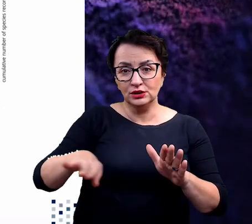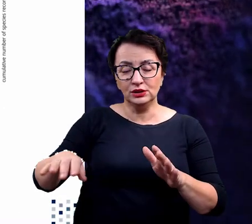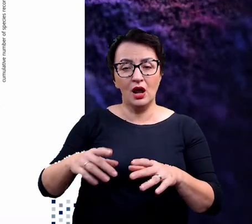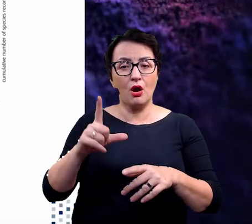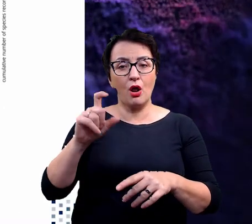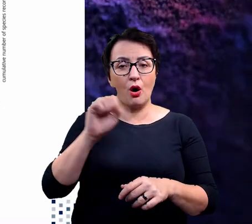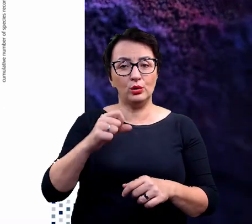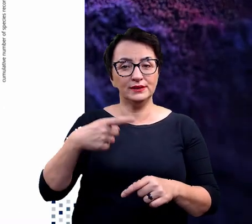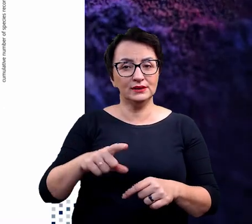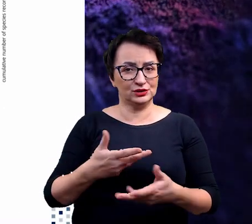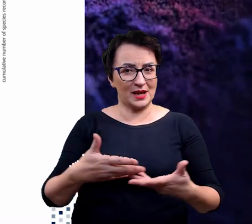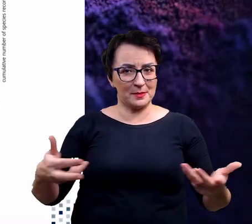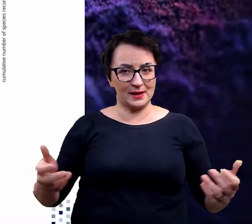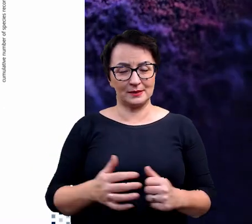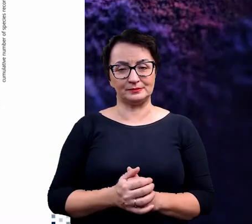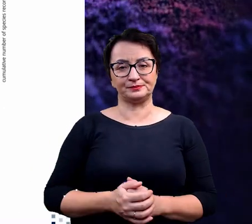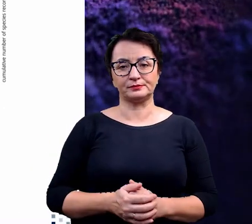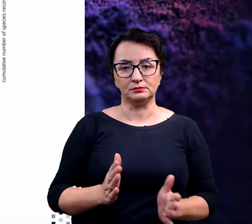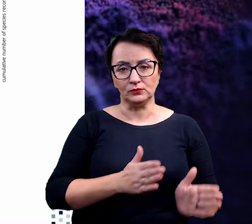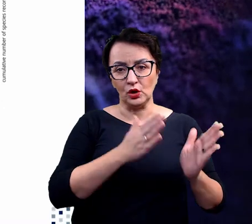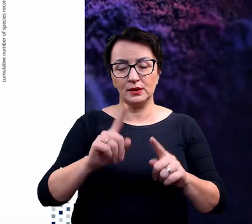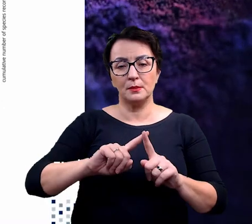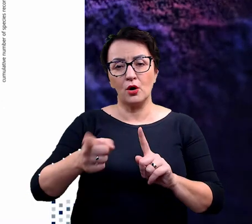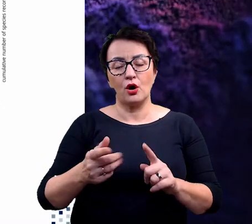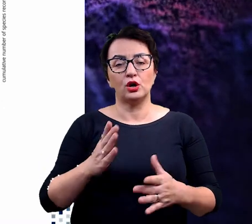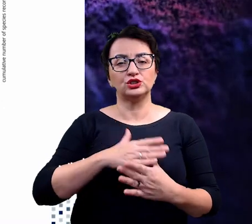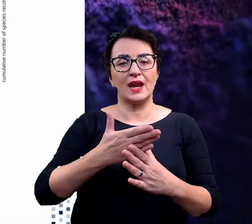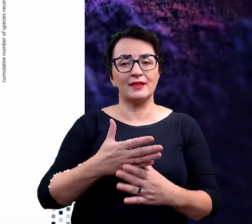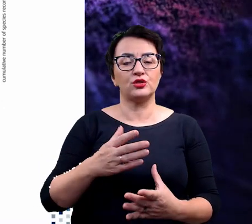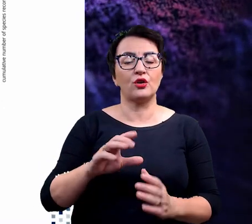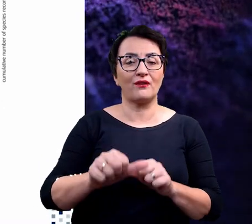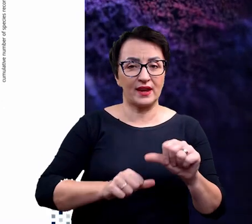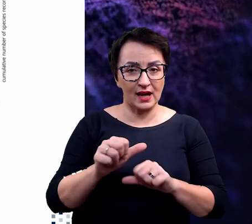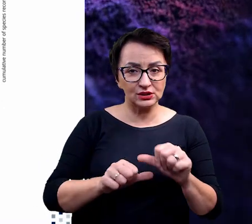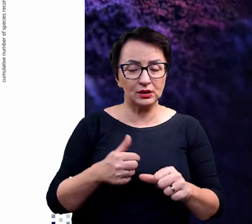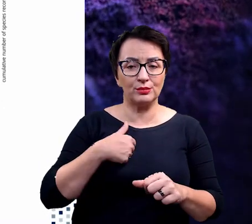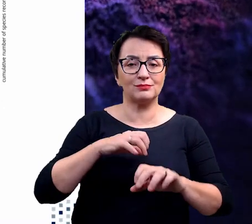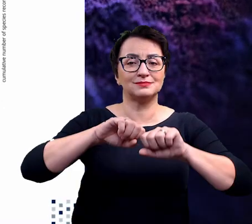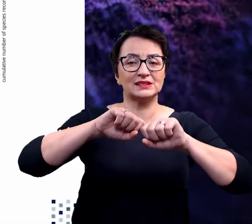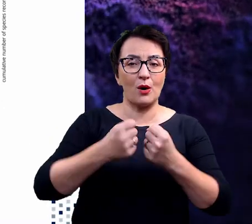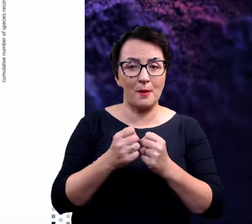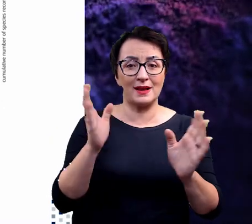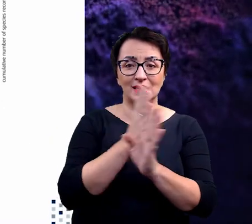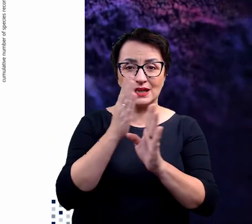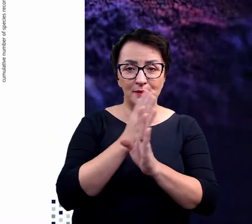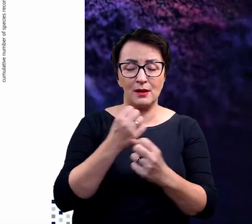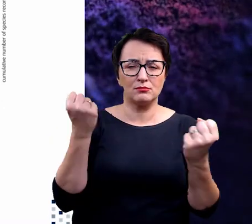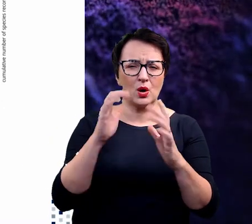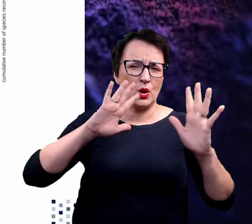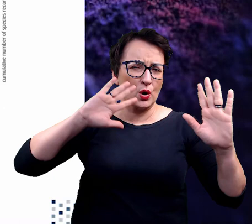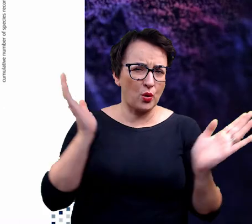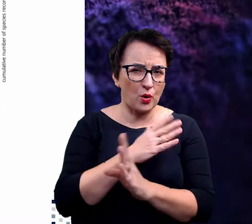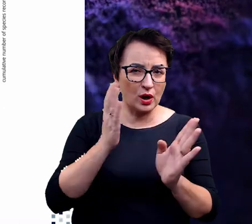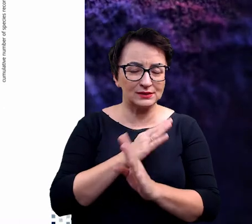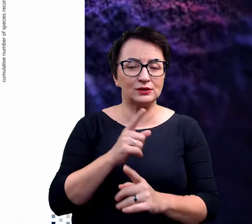Następnie na Islandii po tym okresie średniowiecznym nastąpiło załamanie klimatu, nastąpiło gigantyczne ochłodzenie. Mieliśmy małą